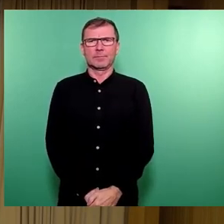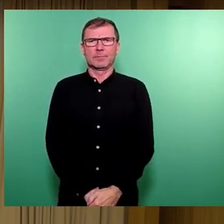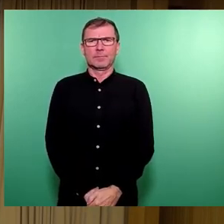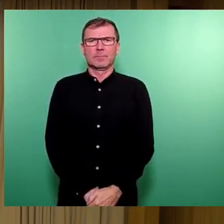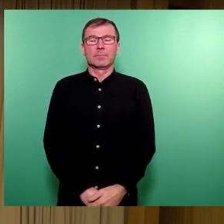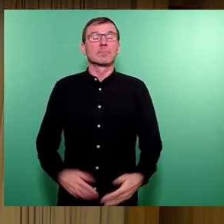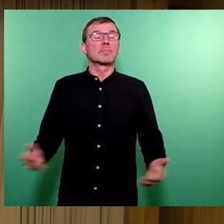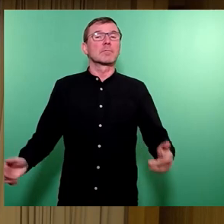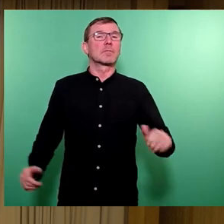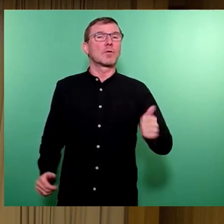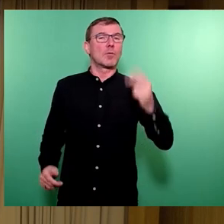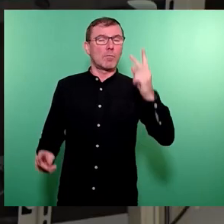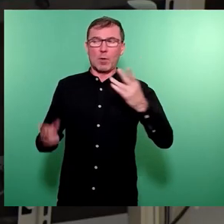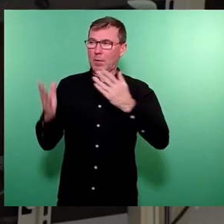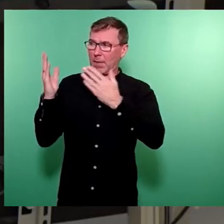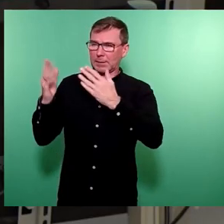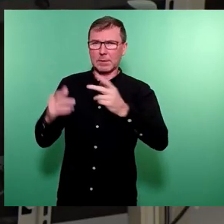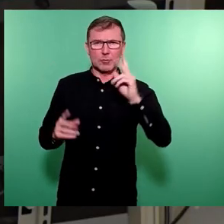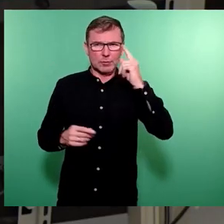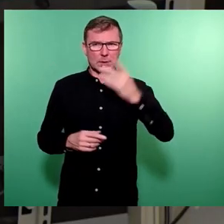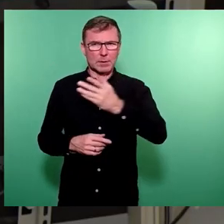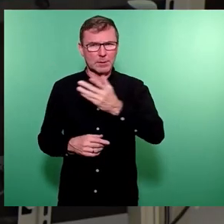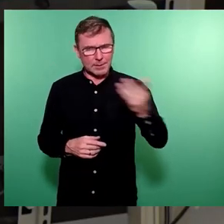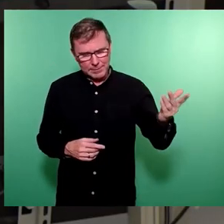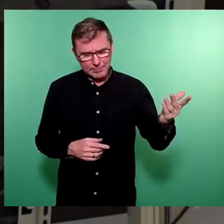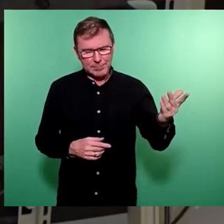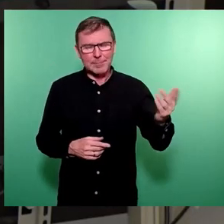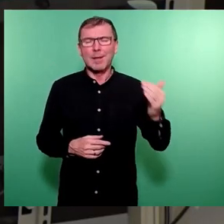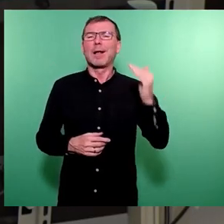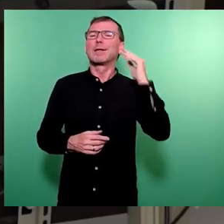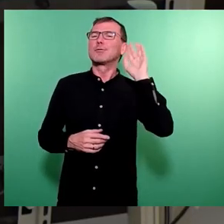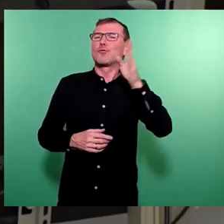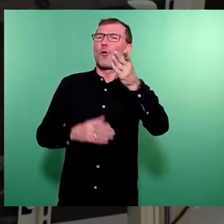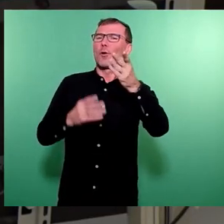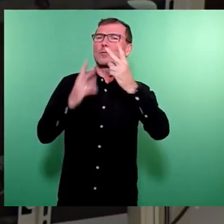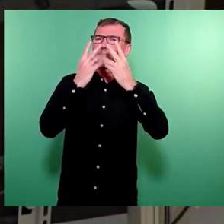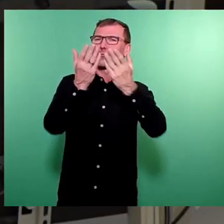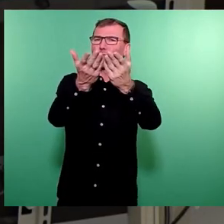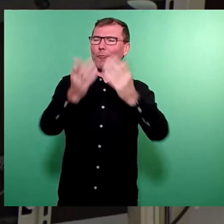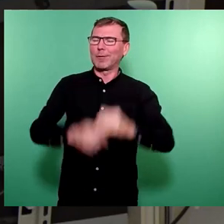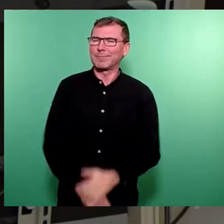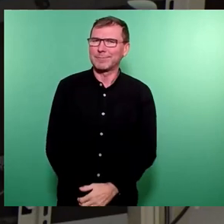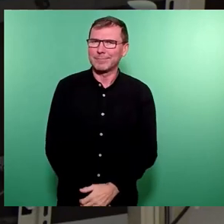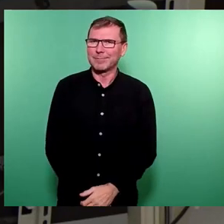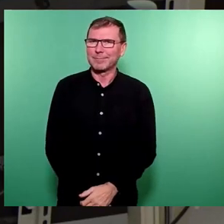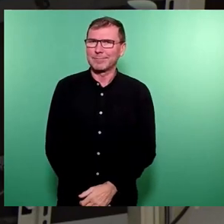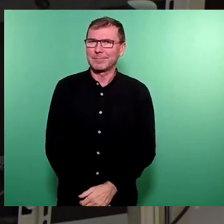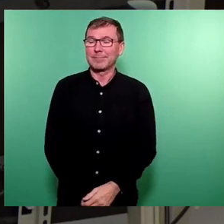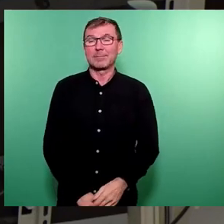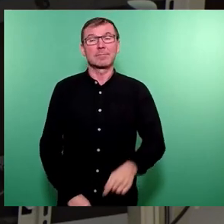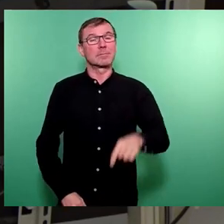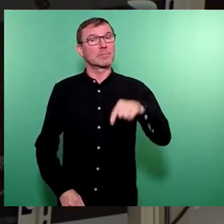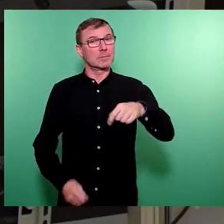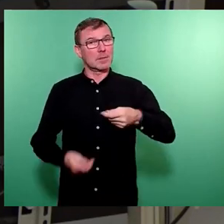Herr Oberbürgermeister, werte Stadträtinnen und Stadträte, Zuhörerinnen und Zuhörer. In diesen Verhandlungen